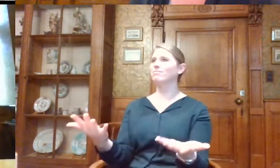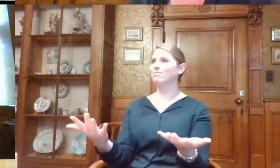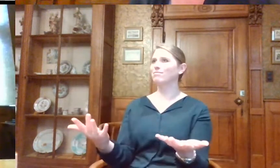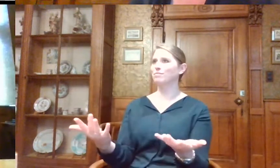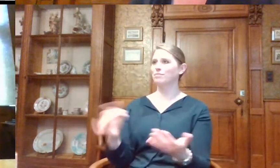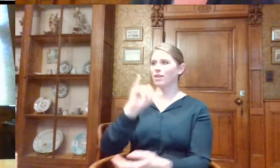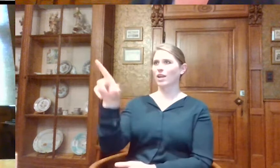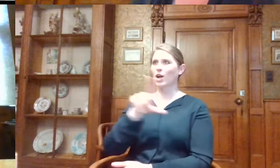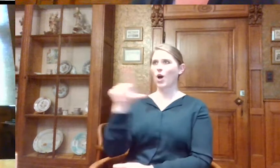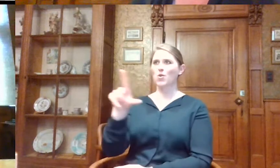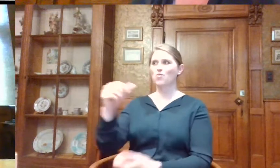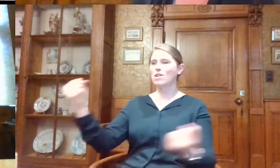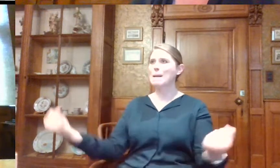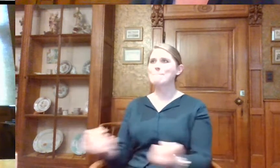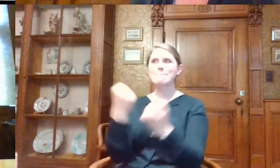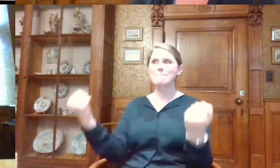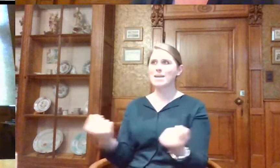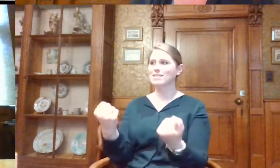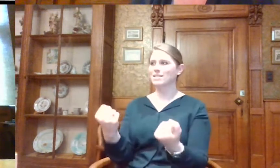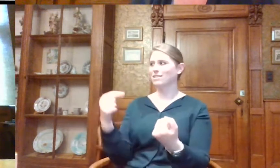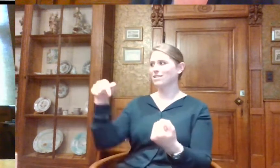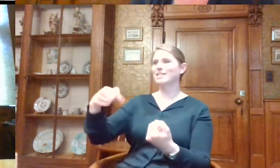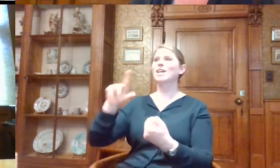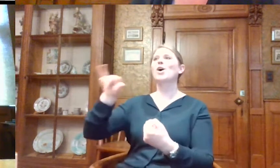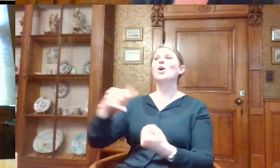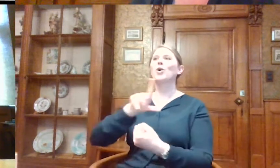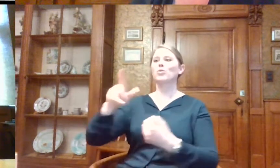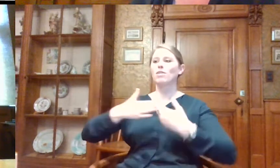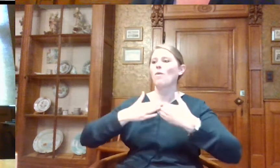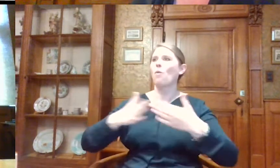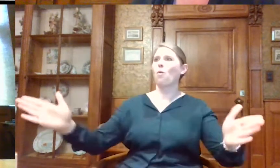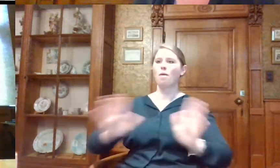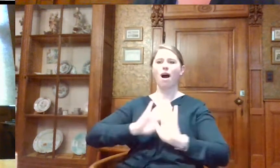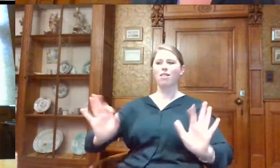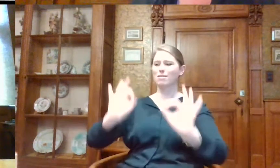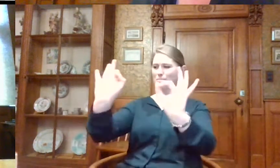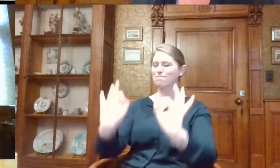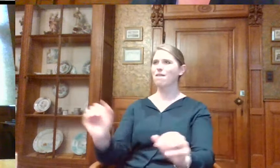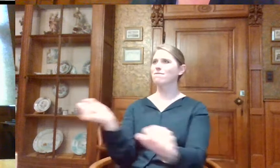En in juli was dat draaiend. Als wij terug geopend zijn in juli, werkte alles gewoon perfect.